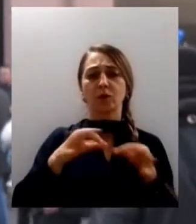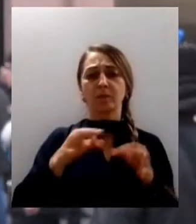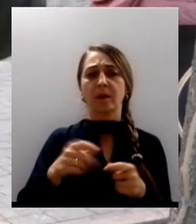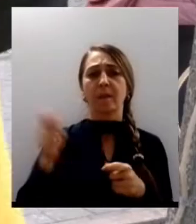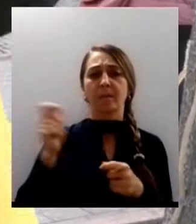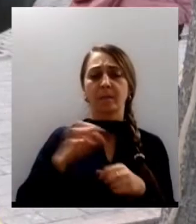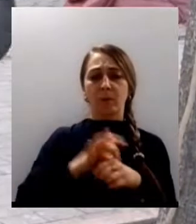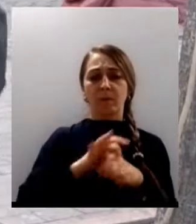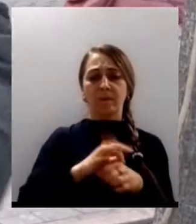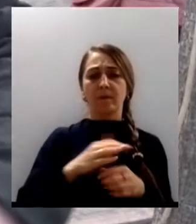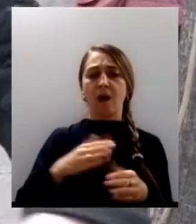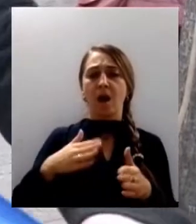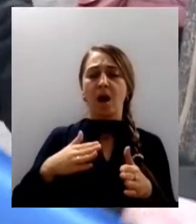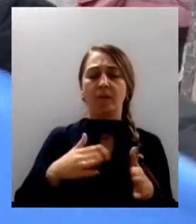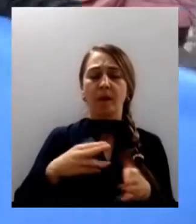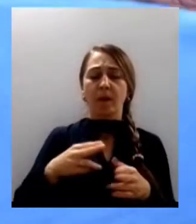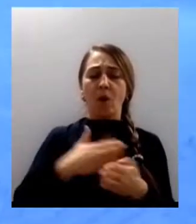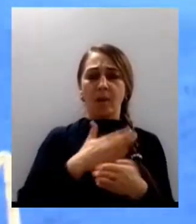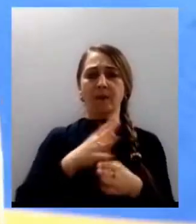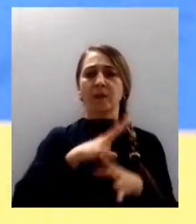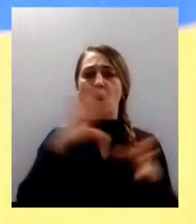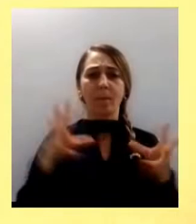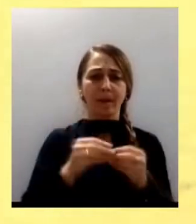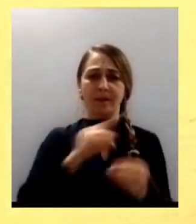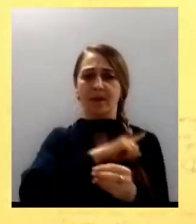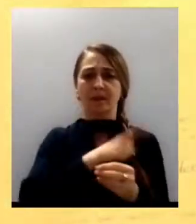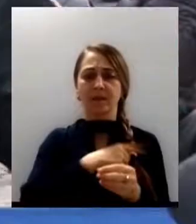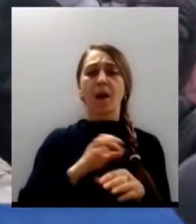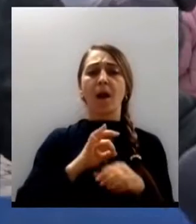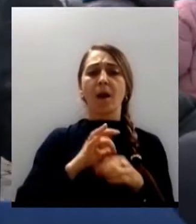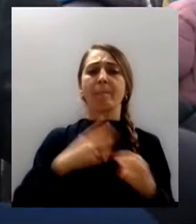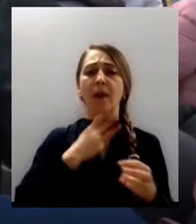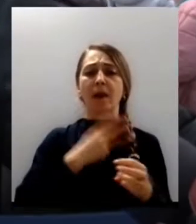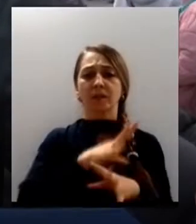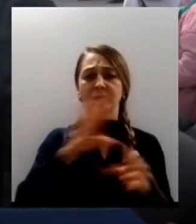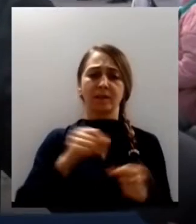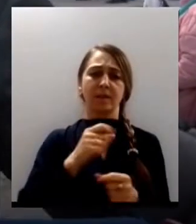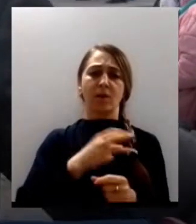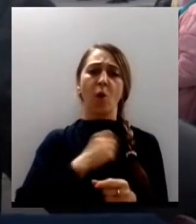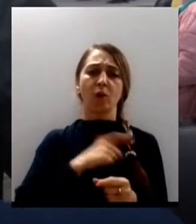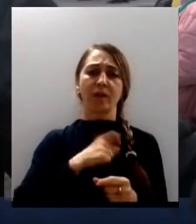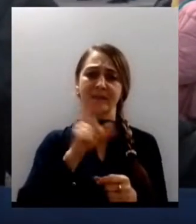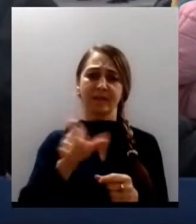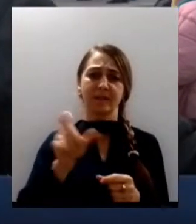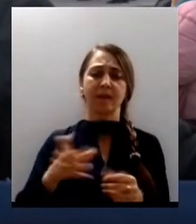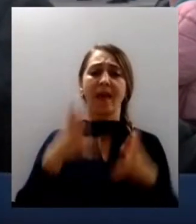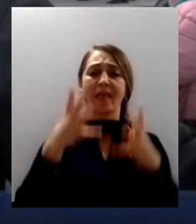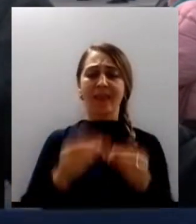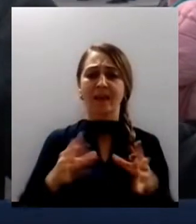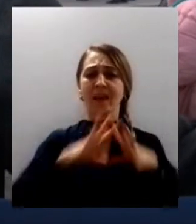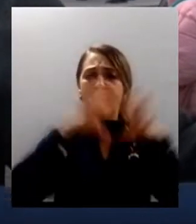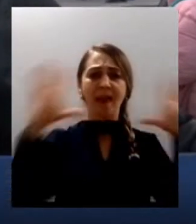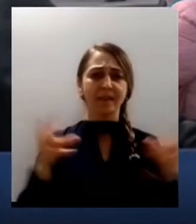об'єднаних сил. На стягу написані побажання від захисників для Одеситі. День єднання – це день,